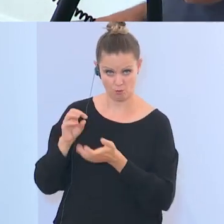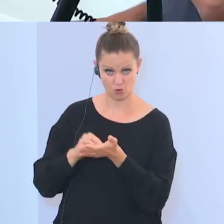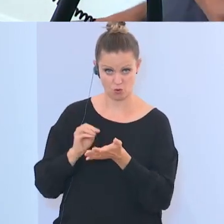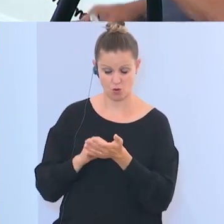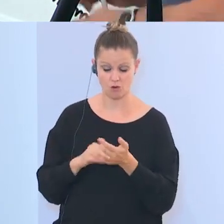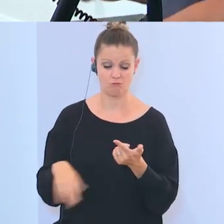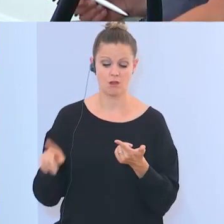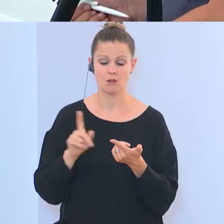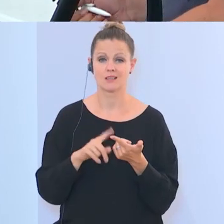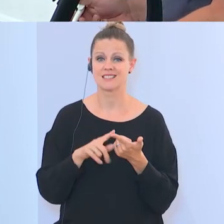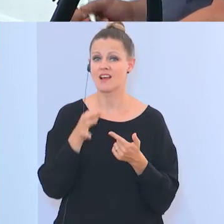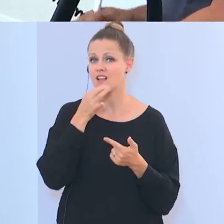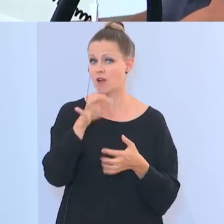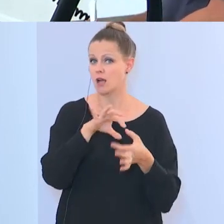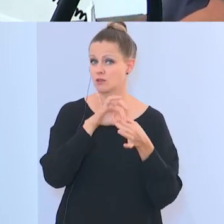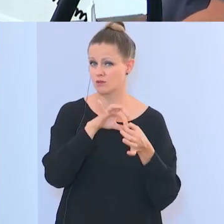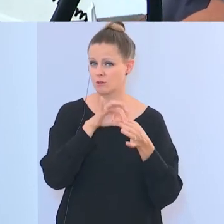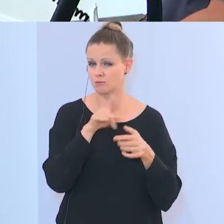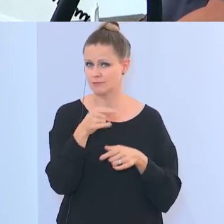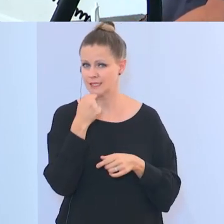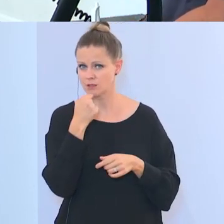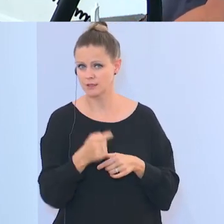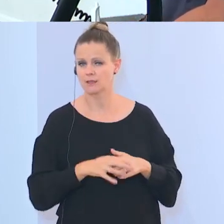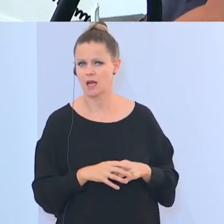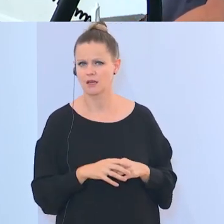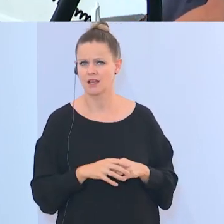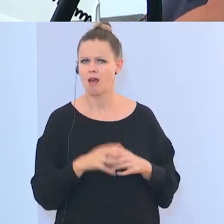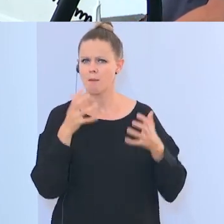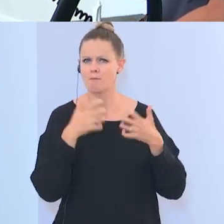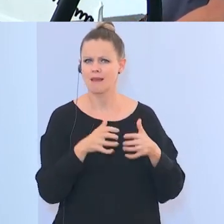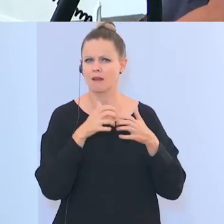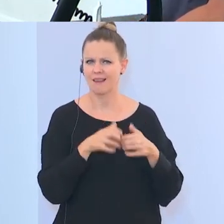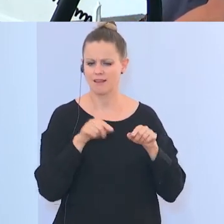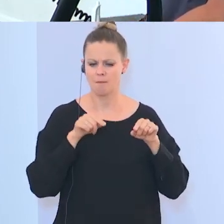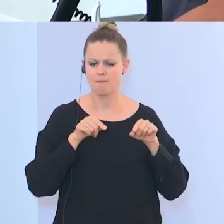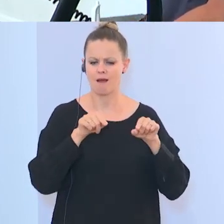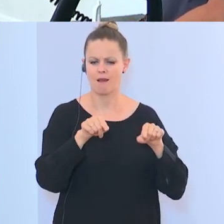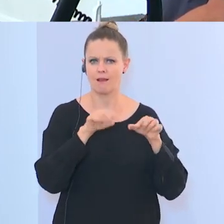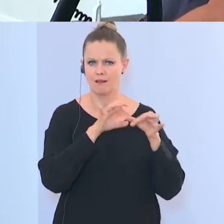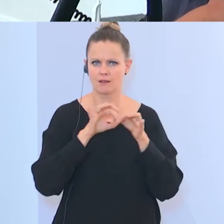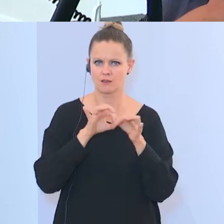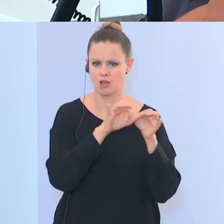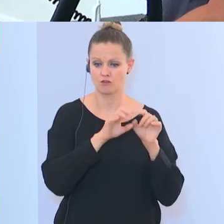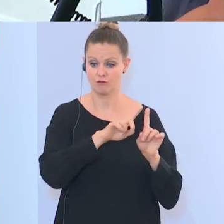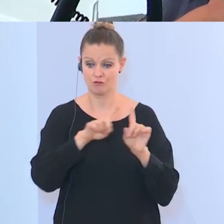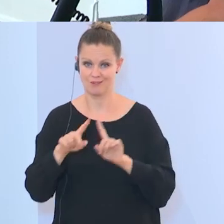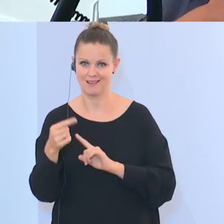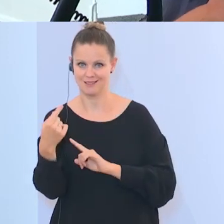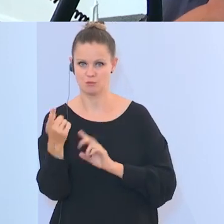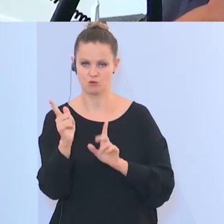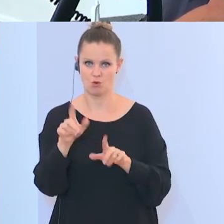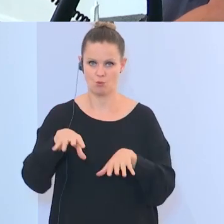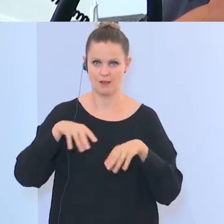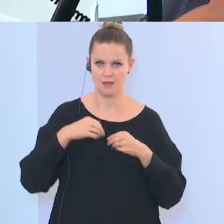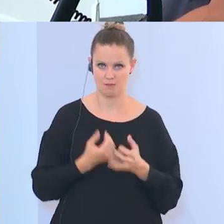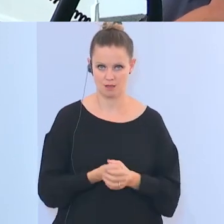Und die zweite Frage in dem Zusammenhang, Sie haben jetzt davon gesprochen, dass der Bericht über Parallelgesellschaften von dieser Stelle hier gemacht